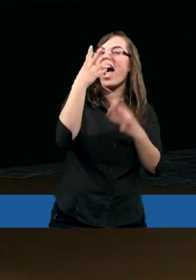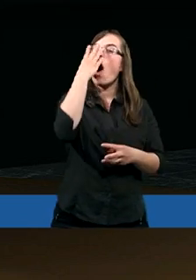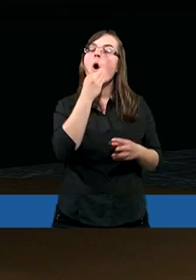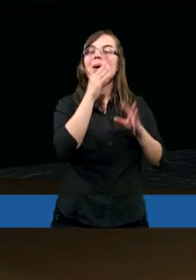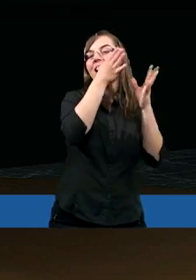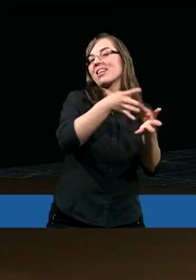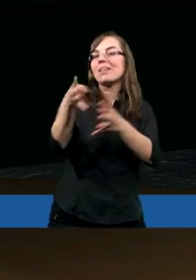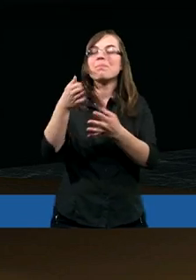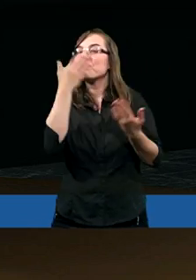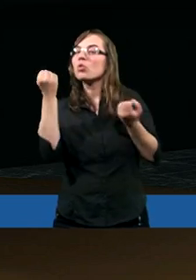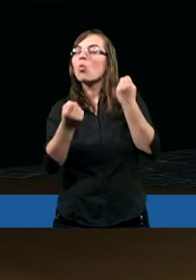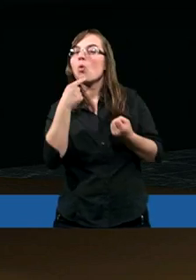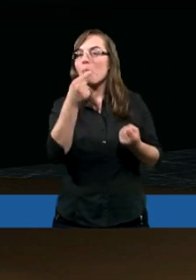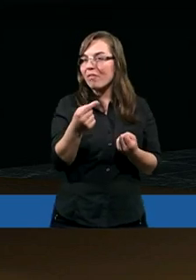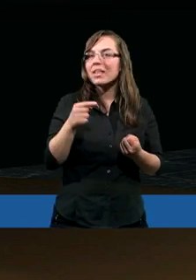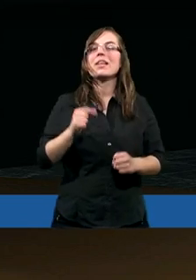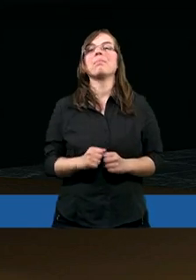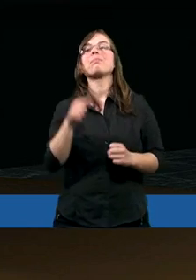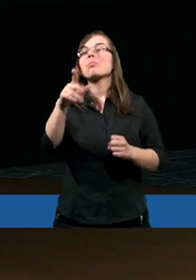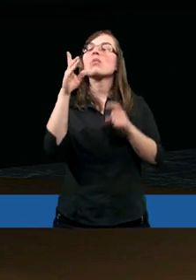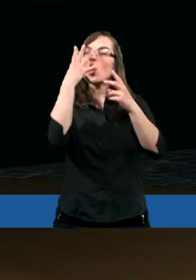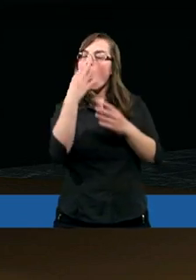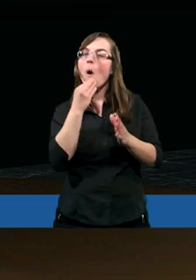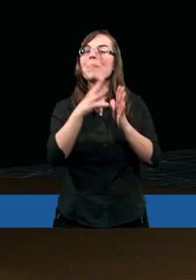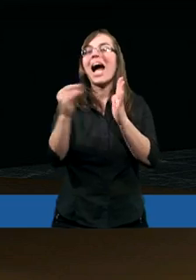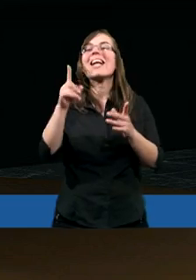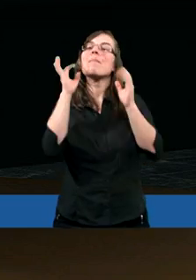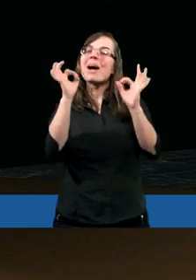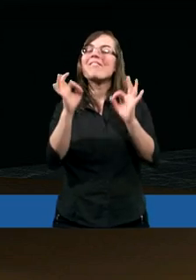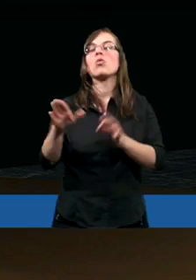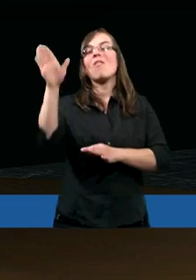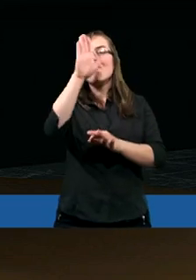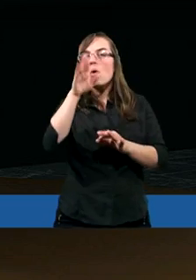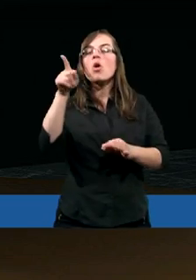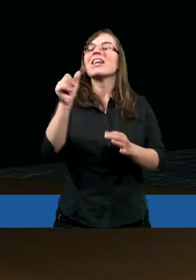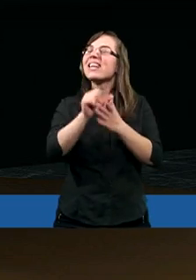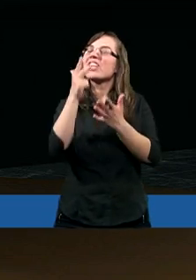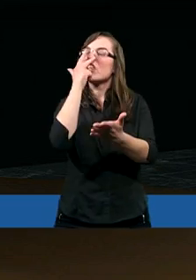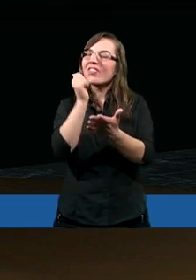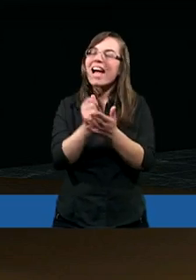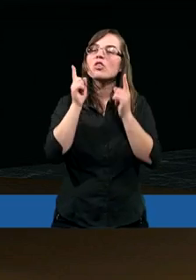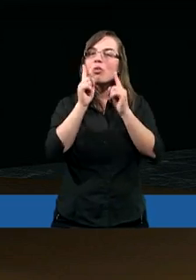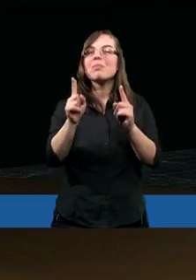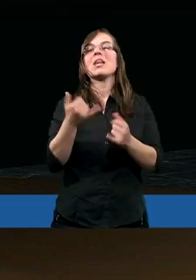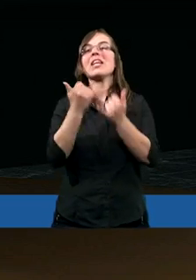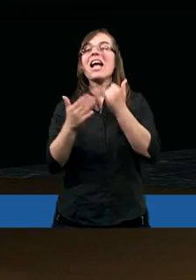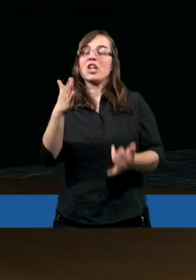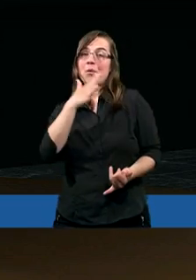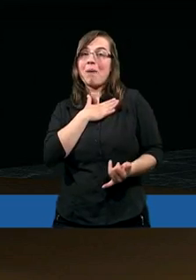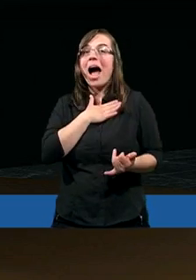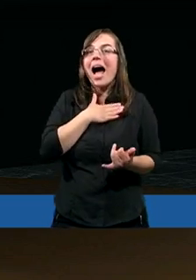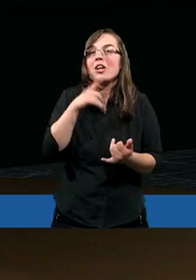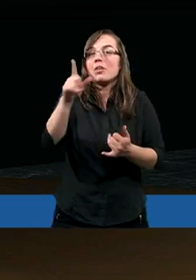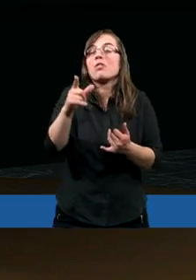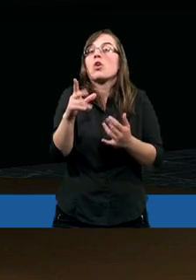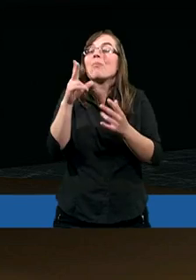ja w tej mojej wierze mam prawidłowy obraz Pana Boga? Czy mam w pewien sposób zniekształcony? Bo jeśli mam zniekształcony, to